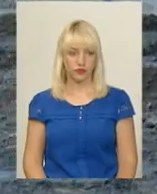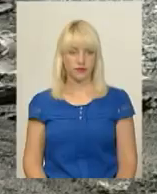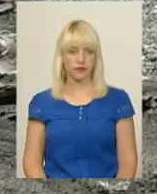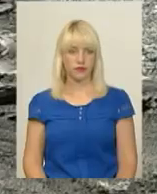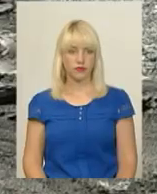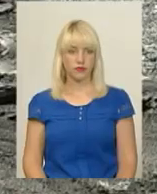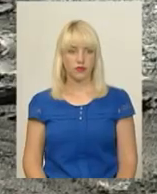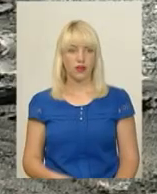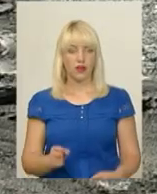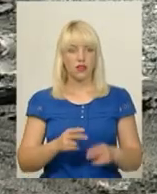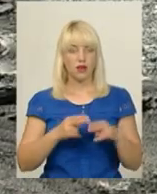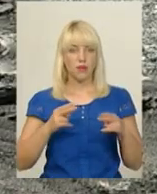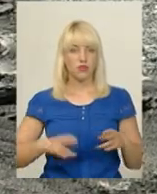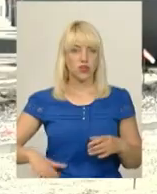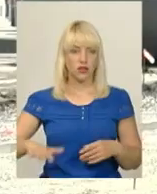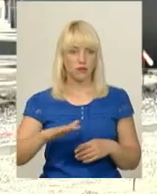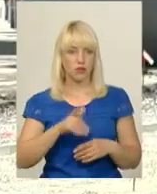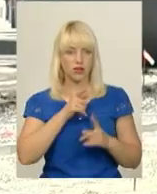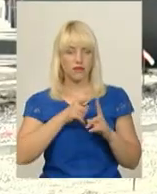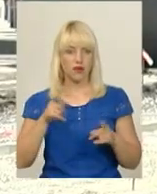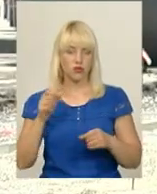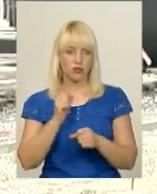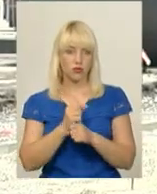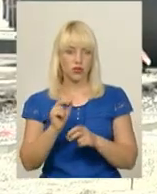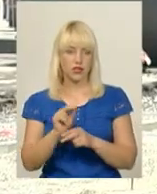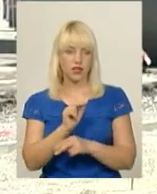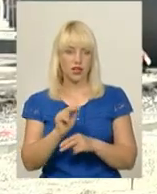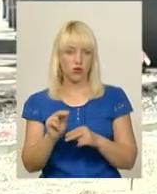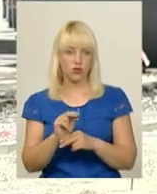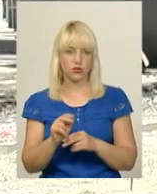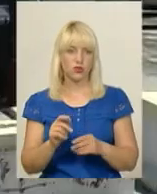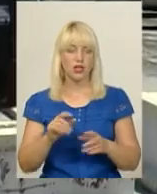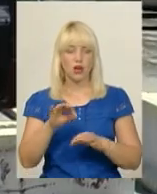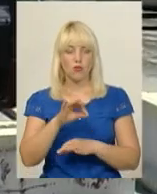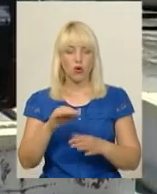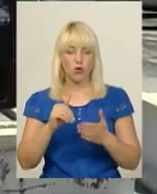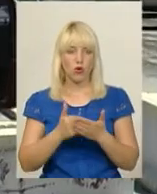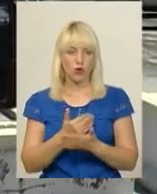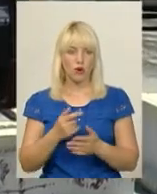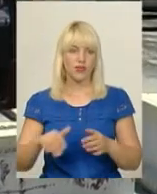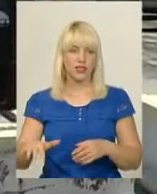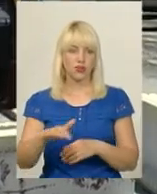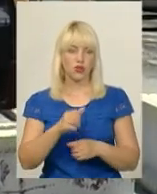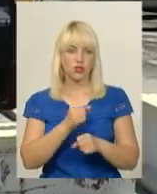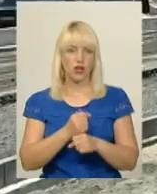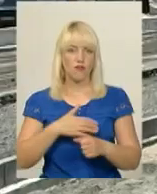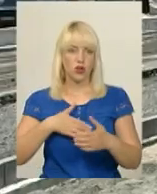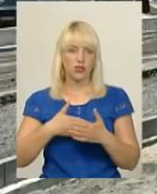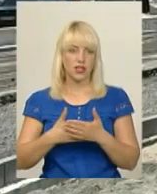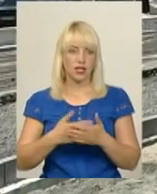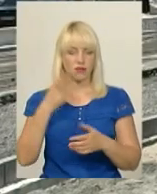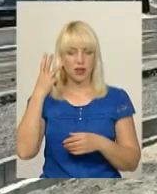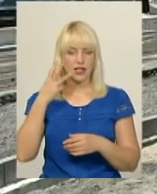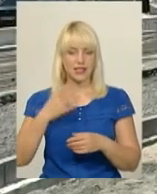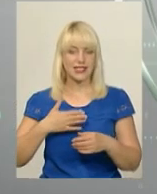На привокзальній площі тривають роботи з реконструкцією. Проєкт оновлення території розробляли волонтери Хмельницької міської громадської